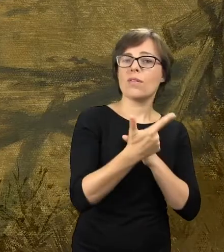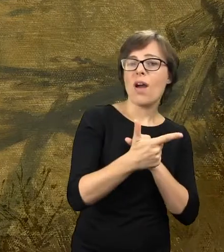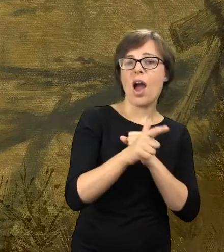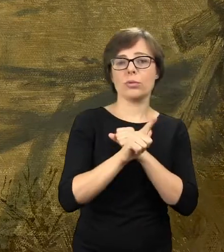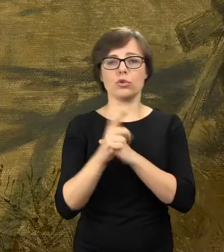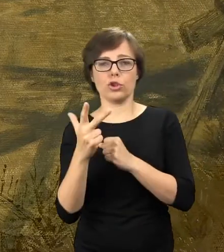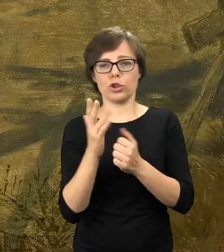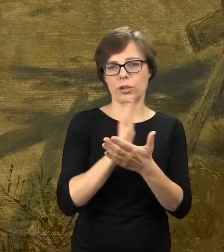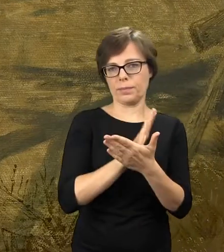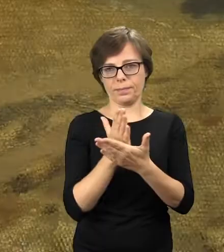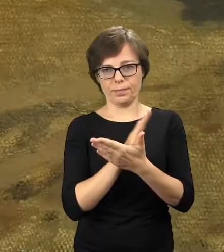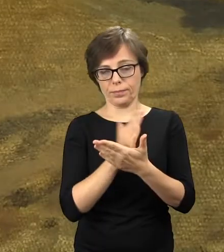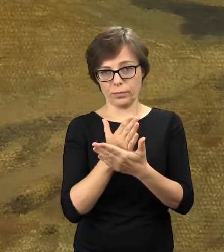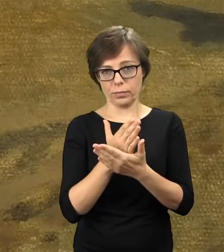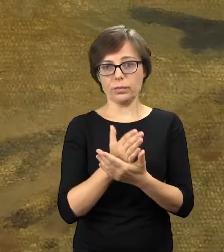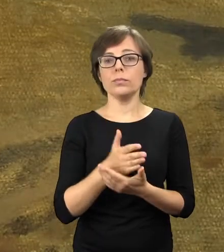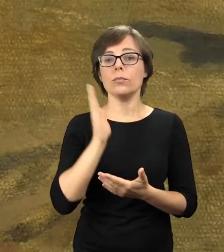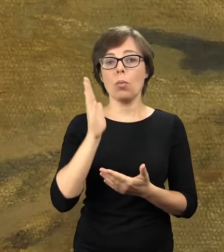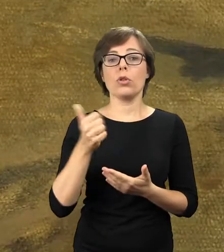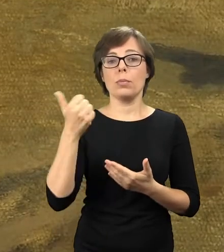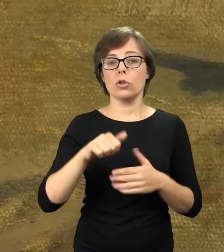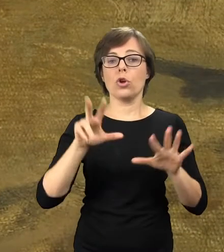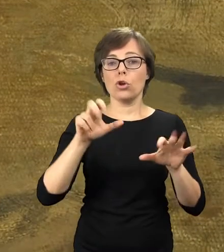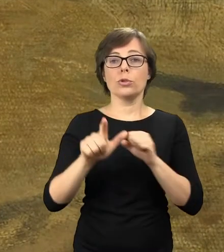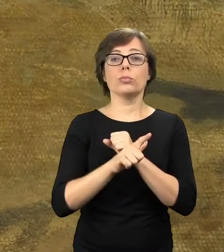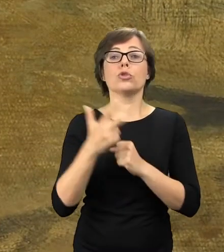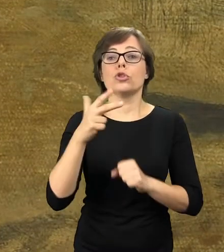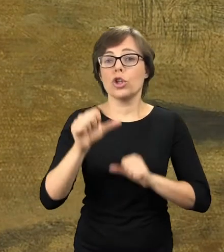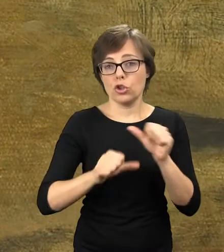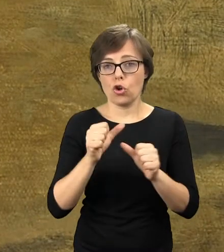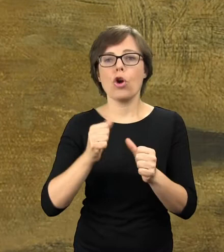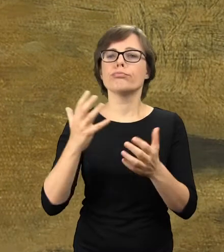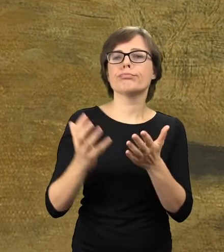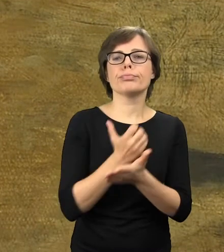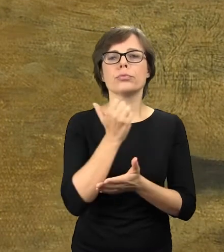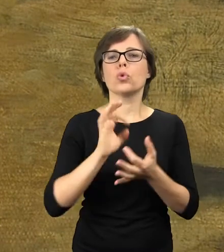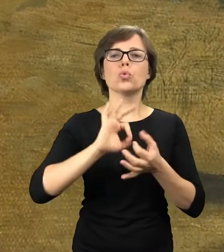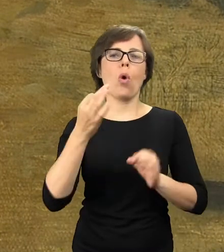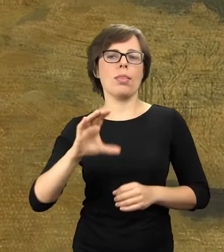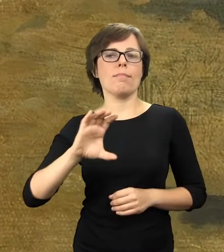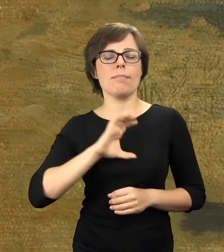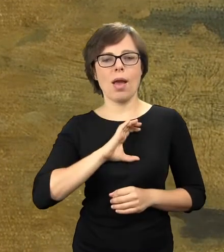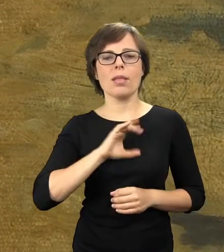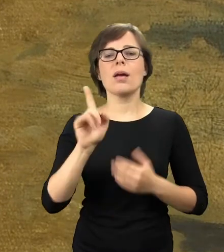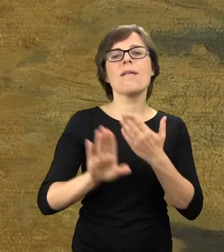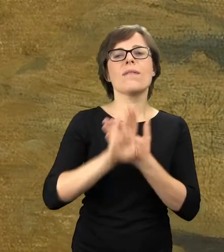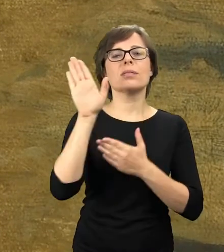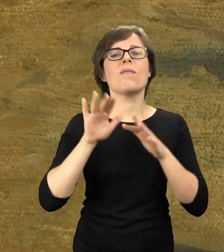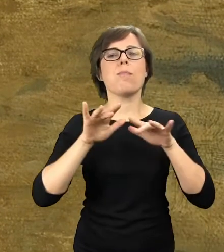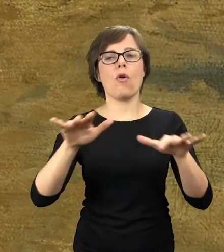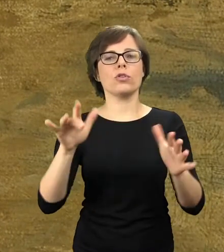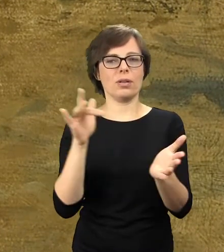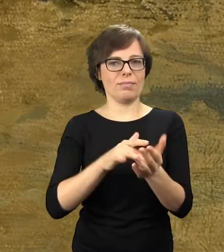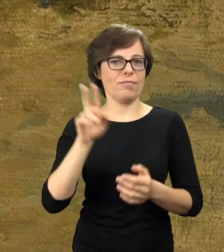1973 roku. W 1973 nagrodzony został złotym medalem na wystawie